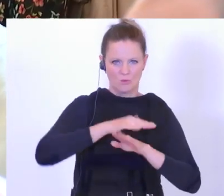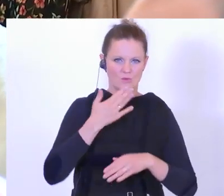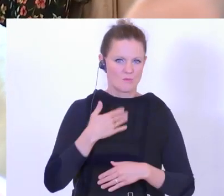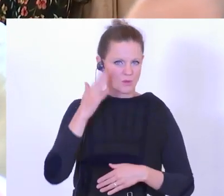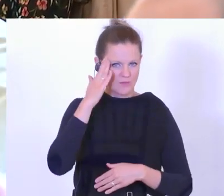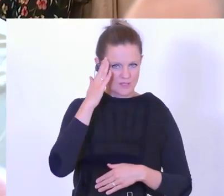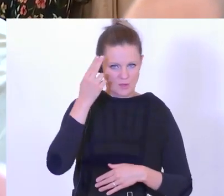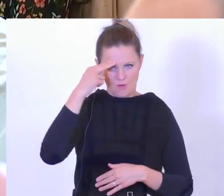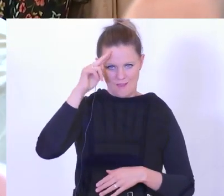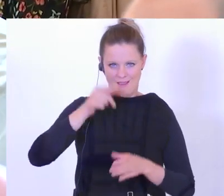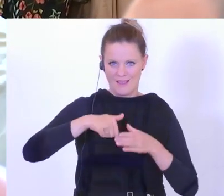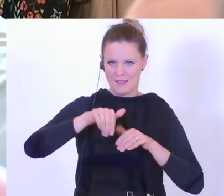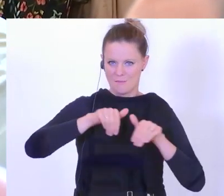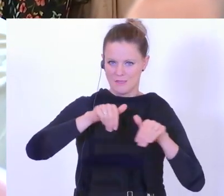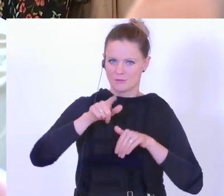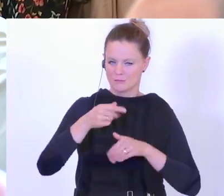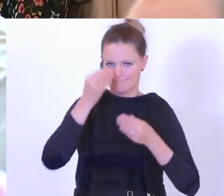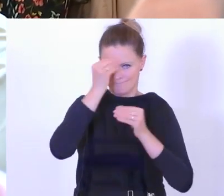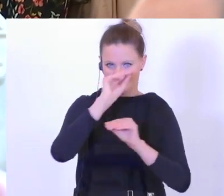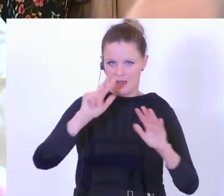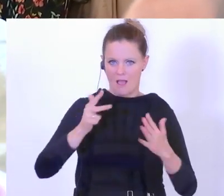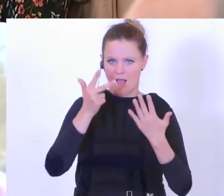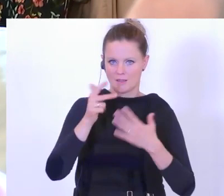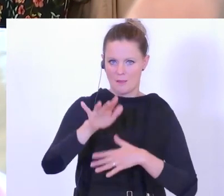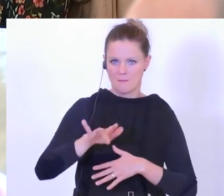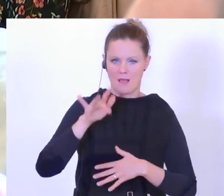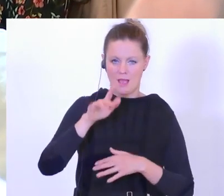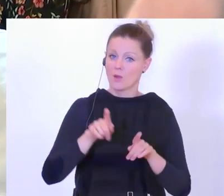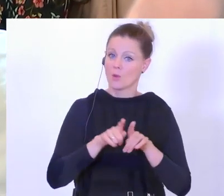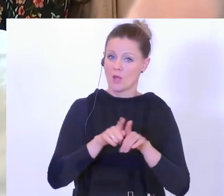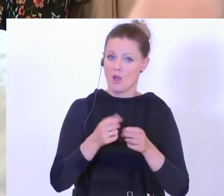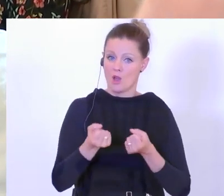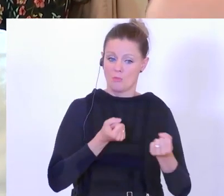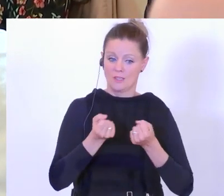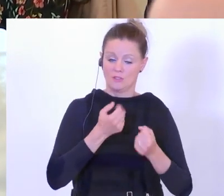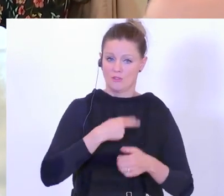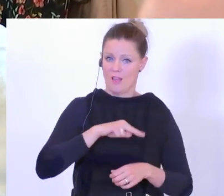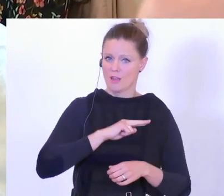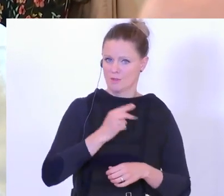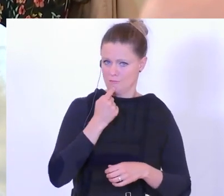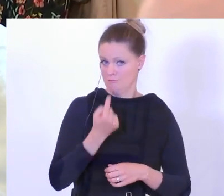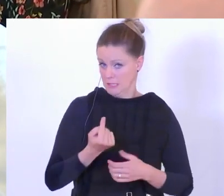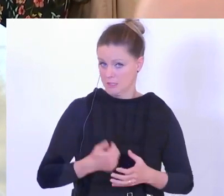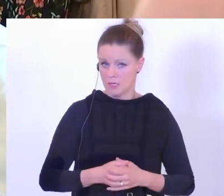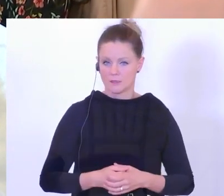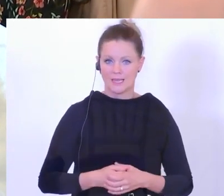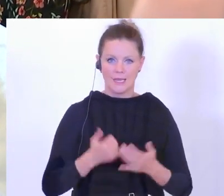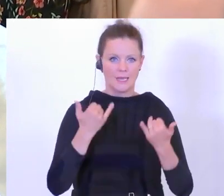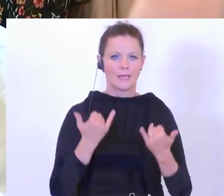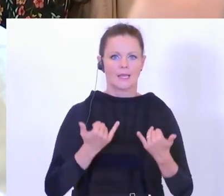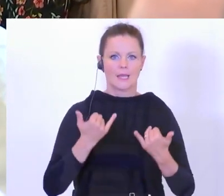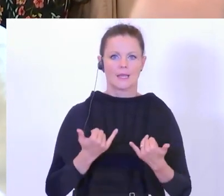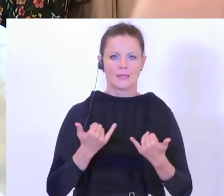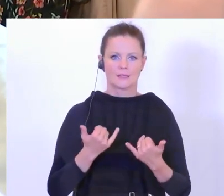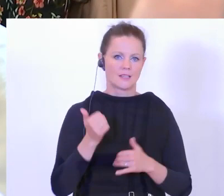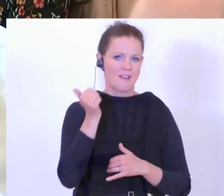Und Herr Innenminister, Sie haben auf den 8. Mai hingewiesen und auf die politische Verantwortung. Wir haben jetzt eine